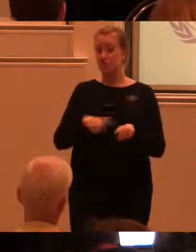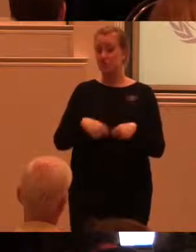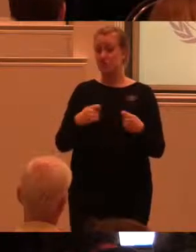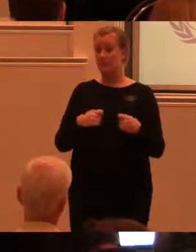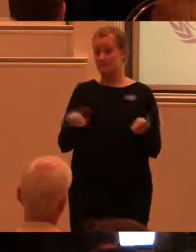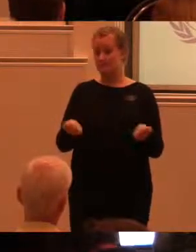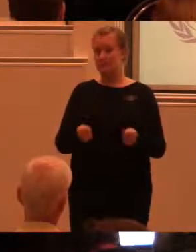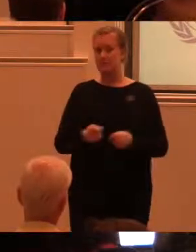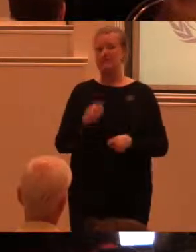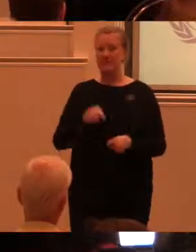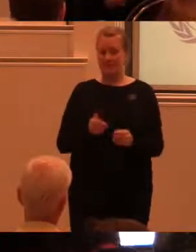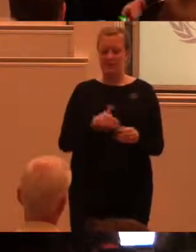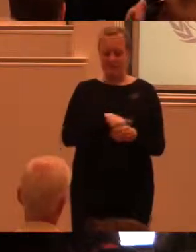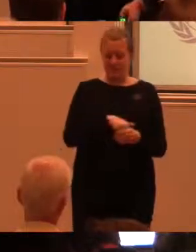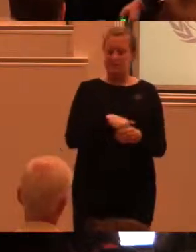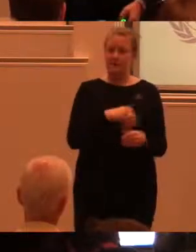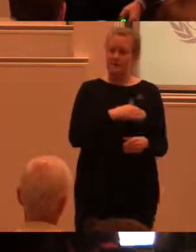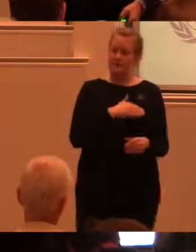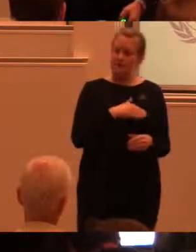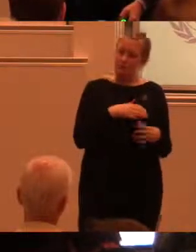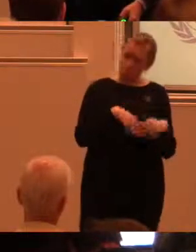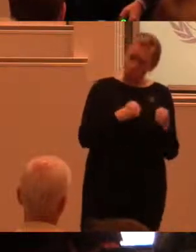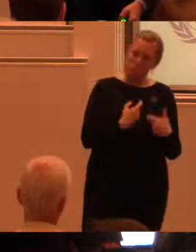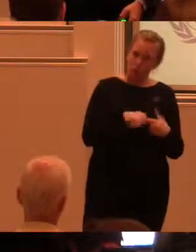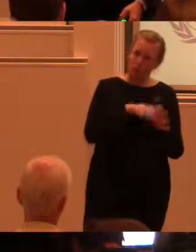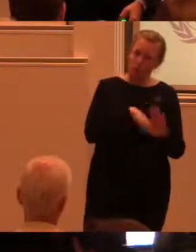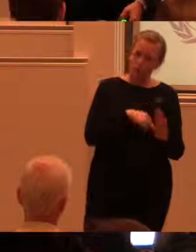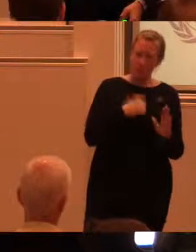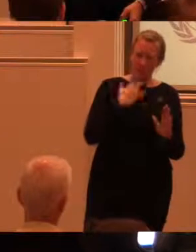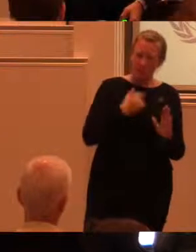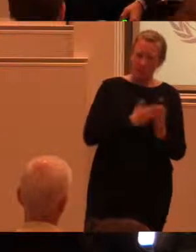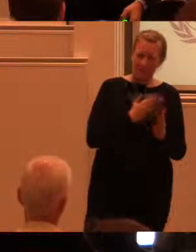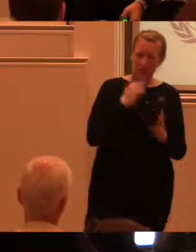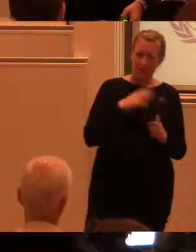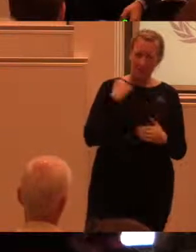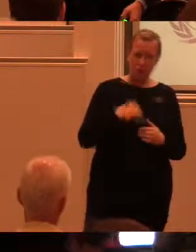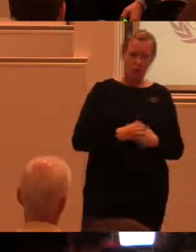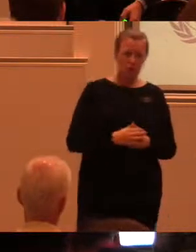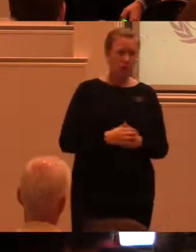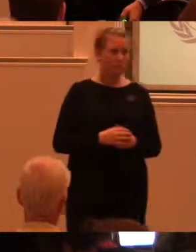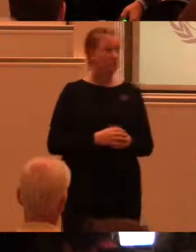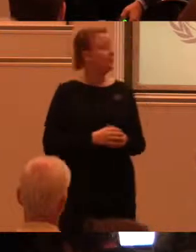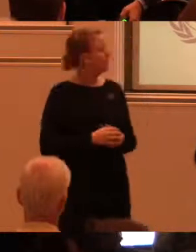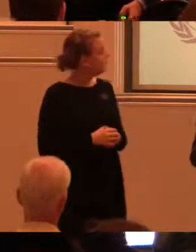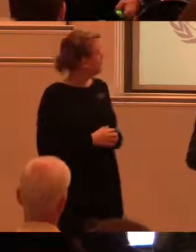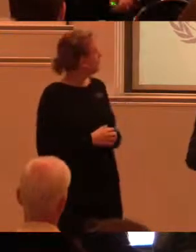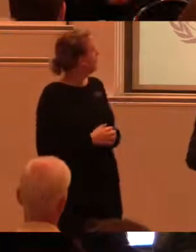del av det här uppdraget om konventionen som jag berättade om förut. Ja. Tillgänglighet.